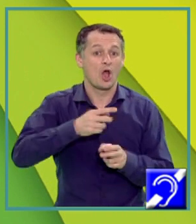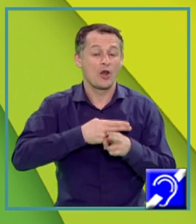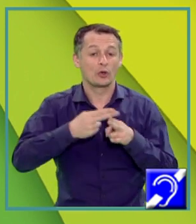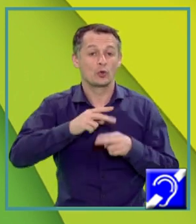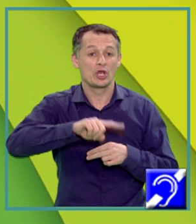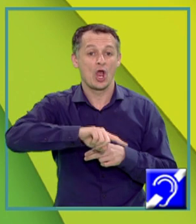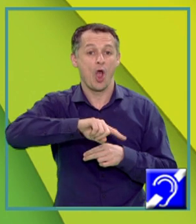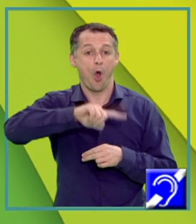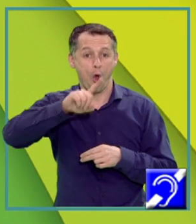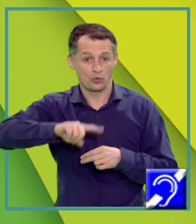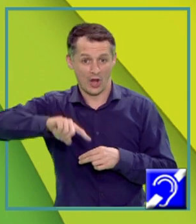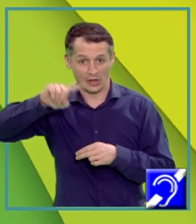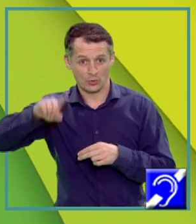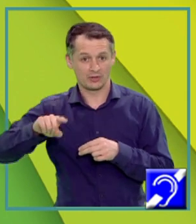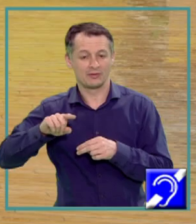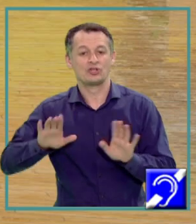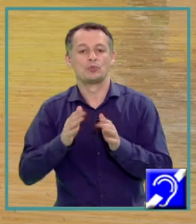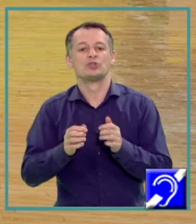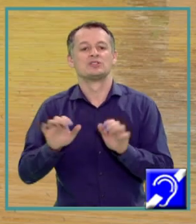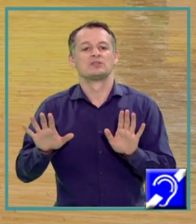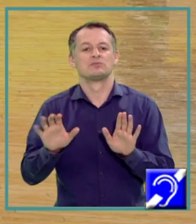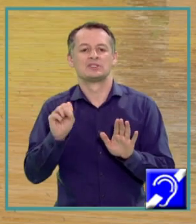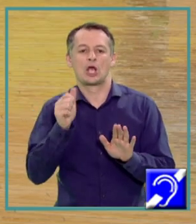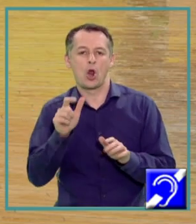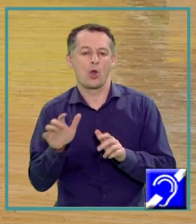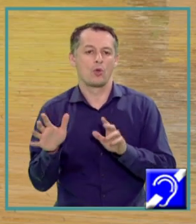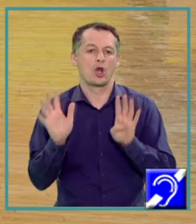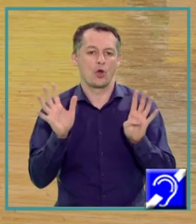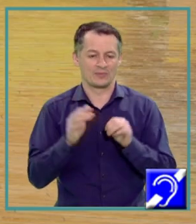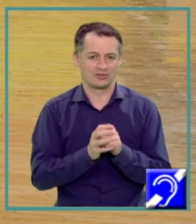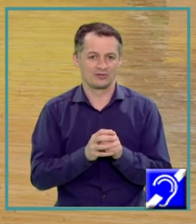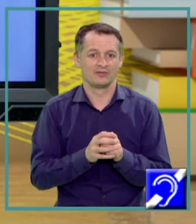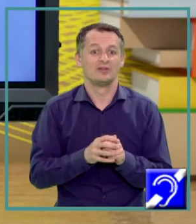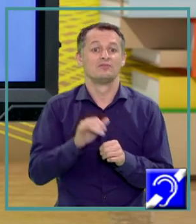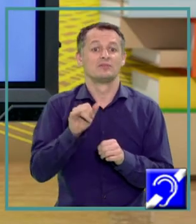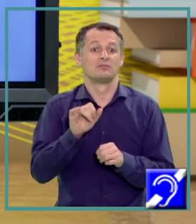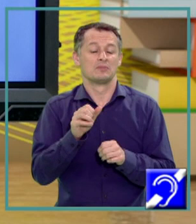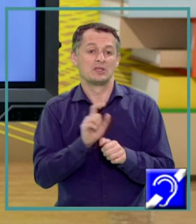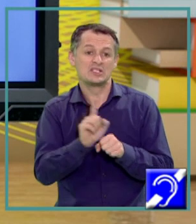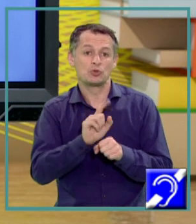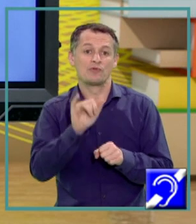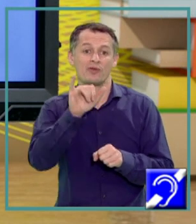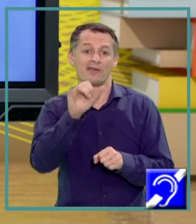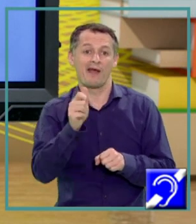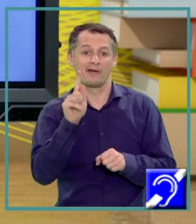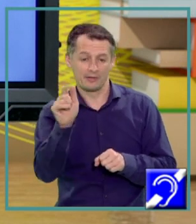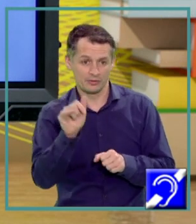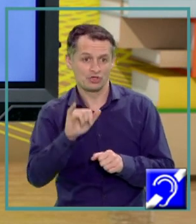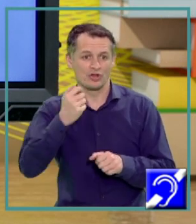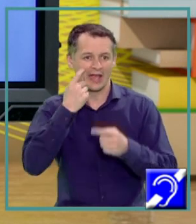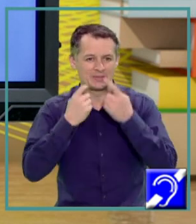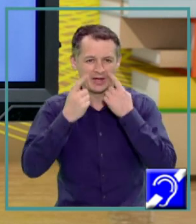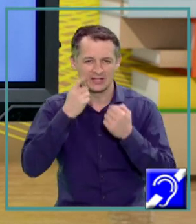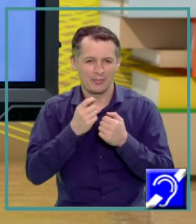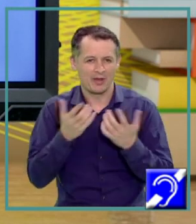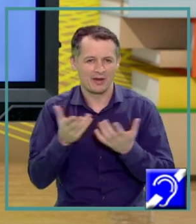începutul secolului al XIX-lea. Dispozitivul Young și experiența pe care a făcut